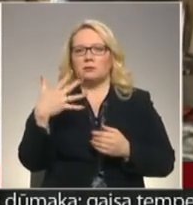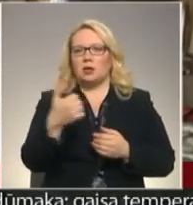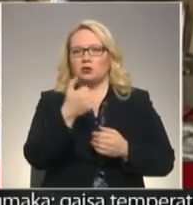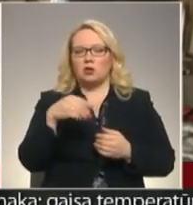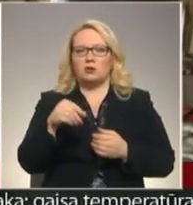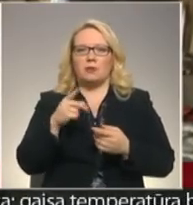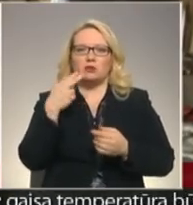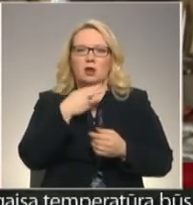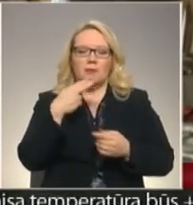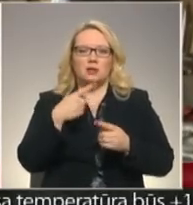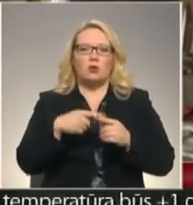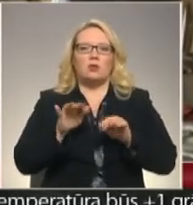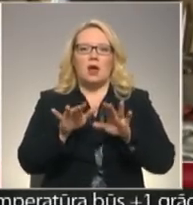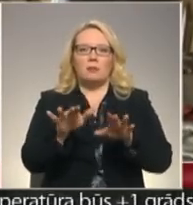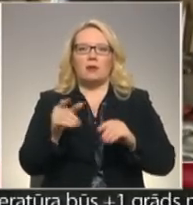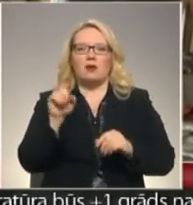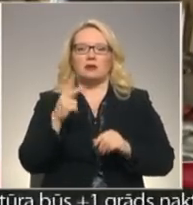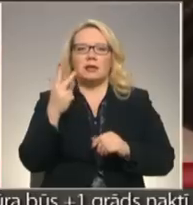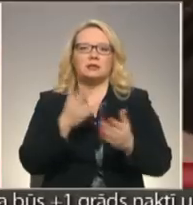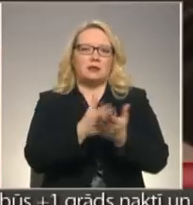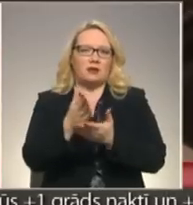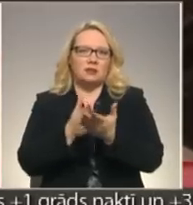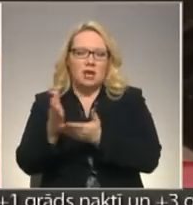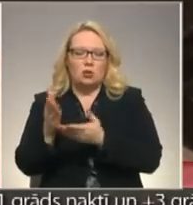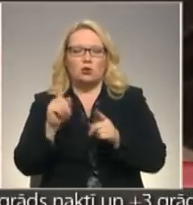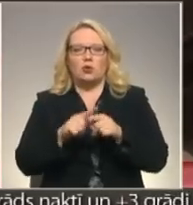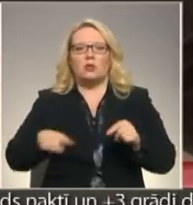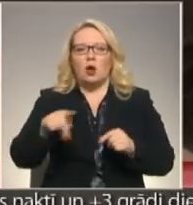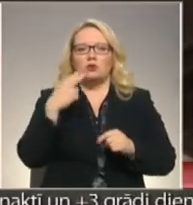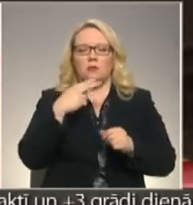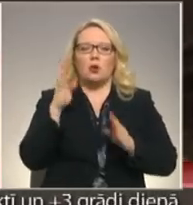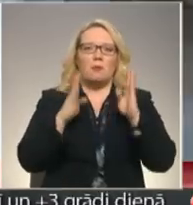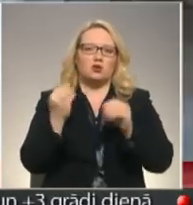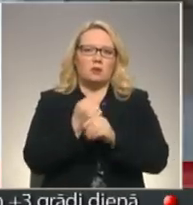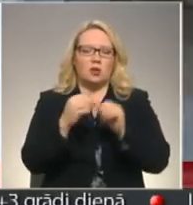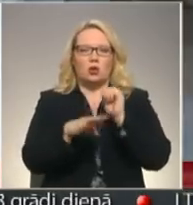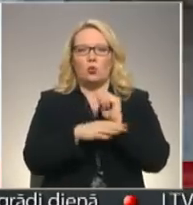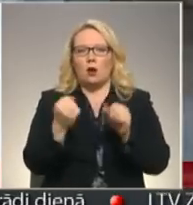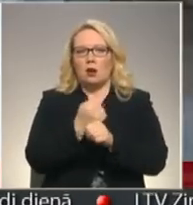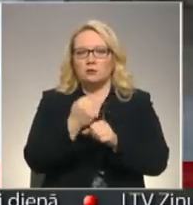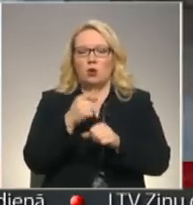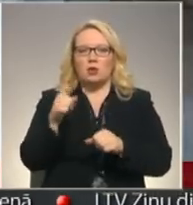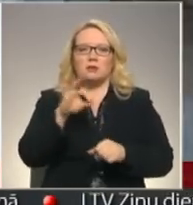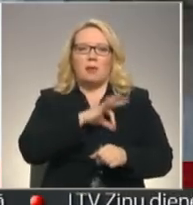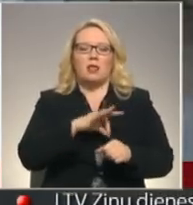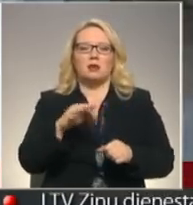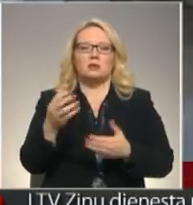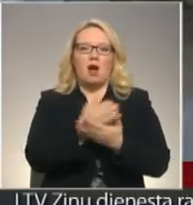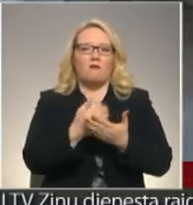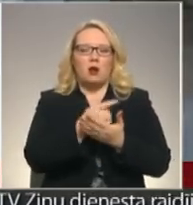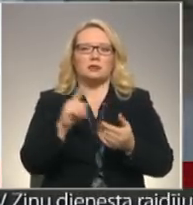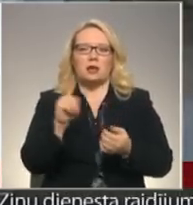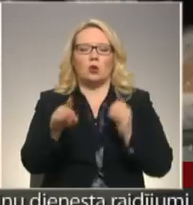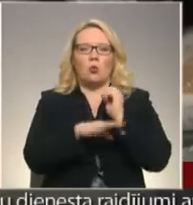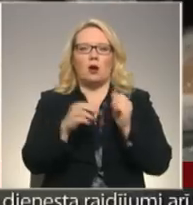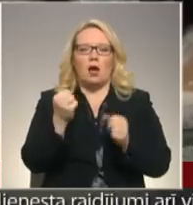Zemnieku saimniecības pūsēm darbība vērsta prīs virzienos, lauksaimniecība mežas strāda un kokapstrāda. Galvenais peļnis avots ir kokapstrāda. Mēnesī